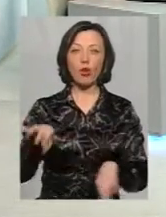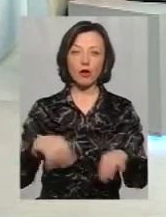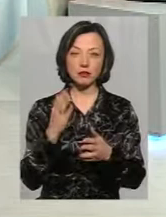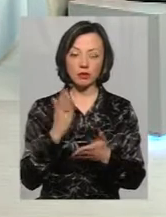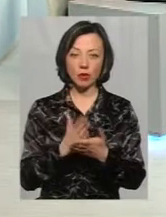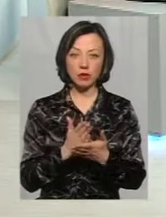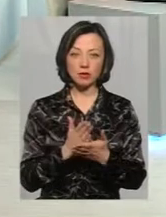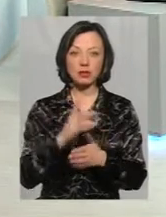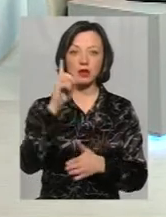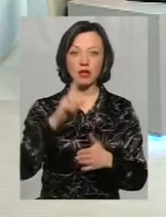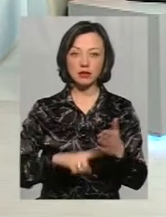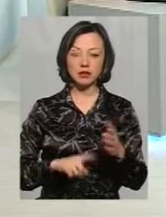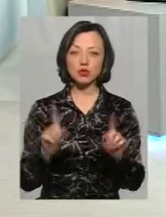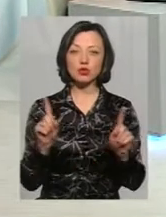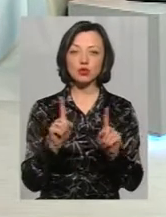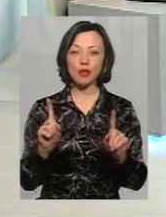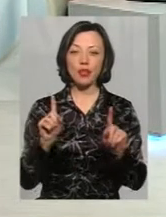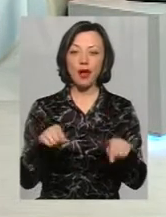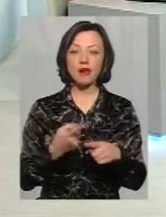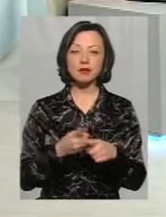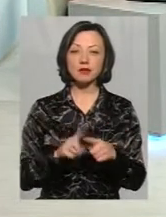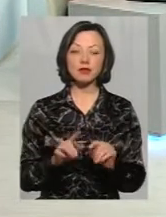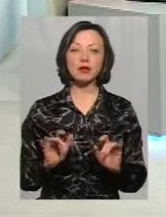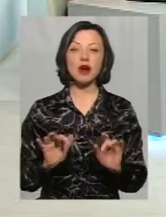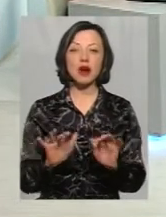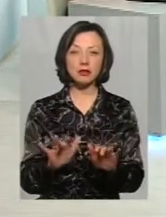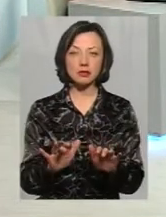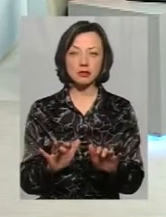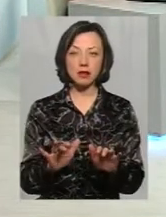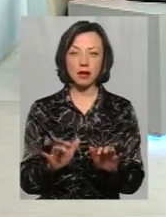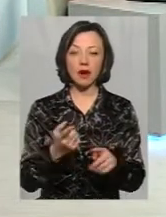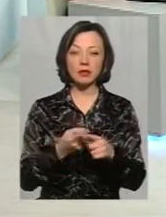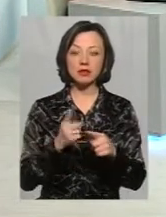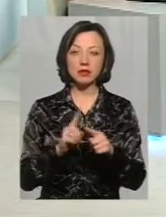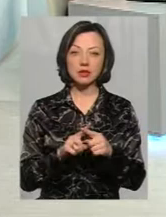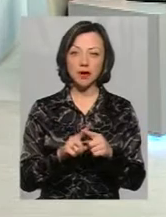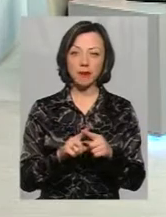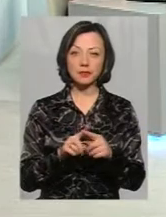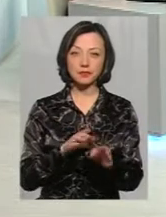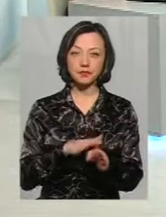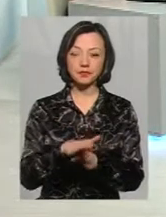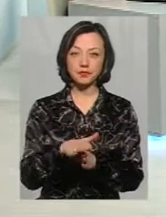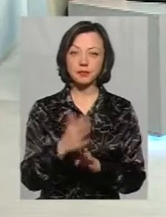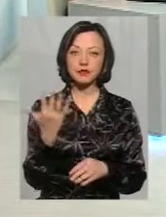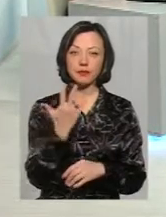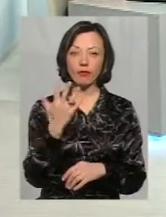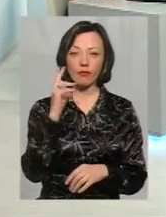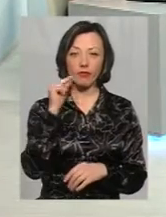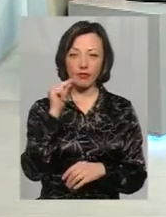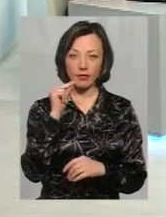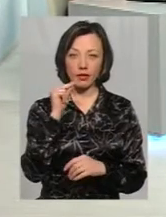Ми надіємося, що навіть ось ця акція, цей захід, який відбувся 5-го числа,